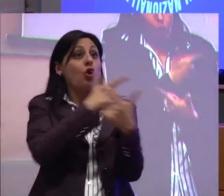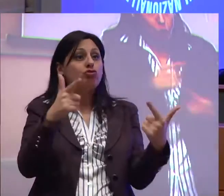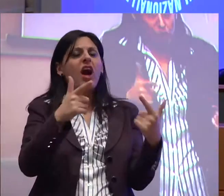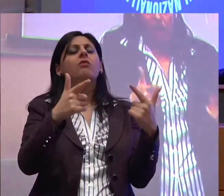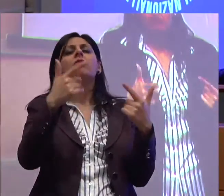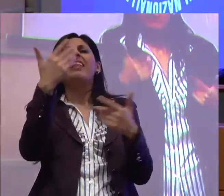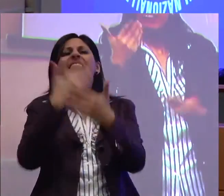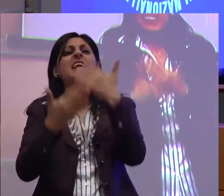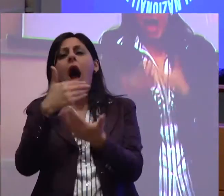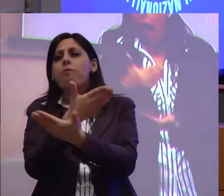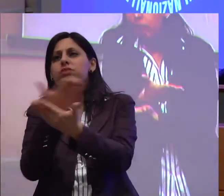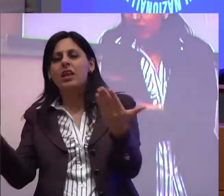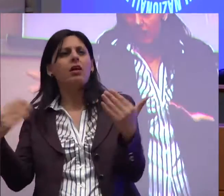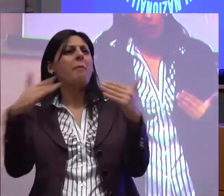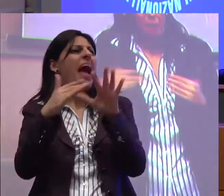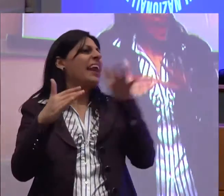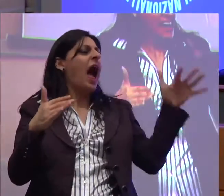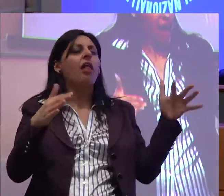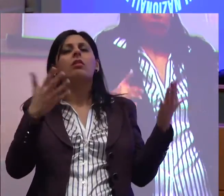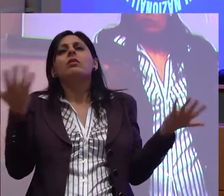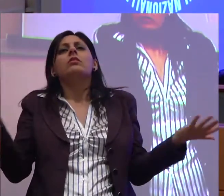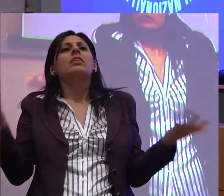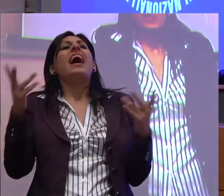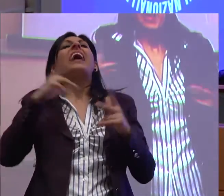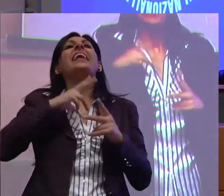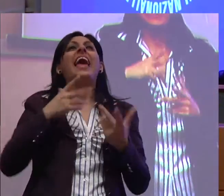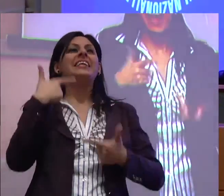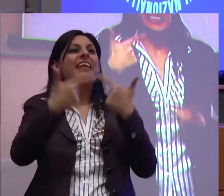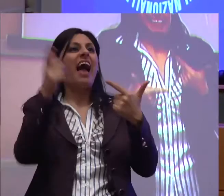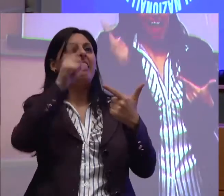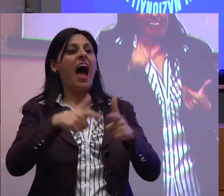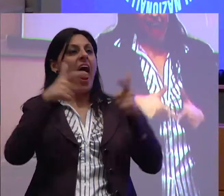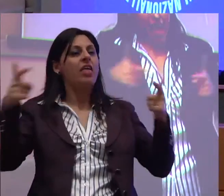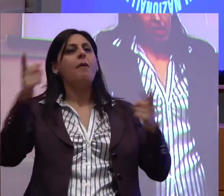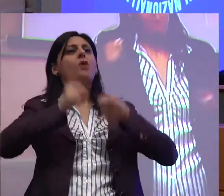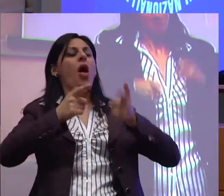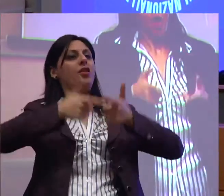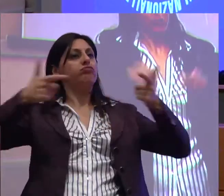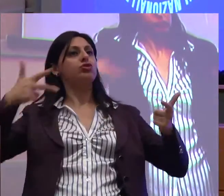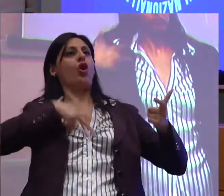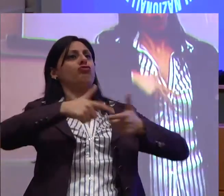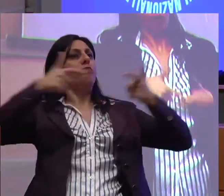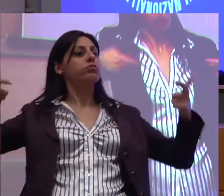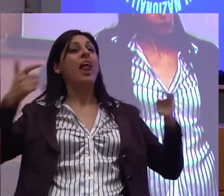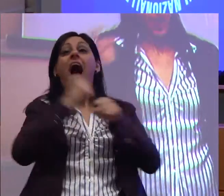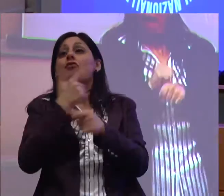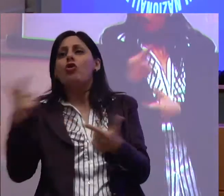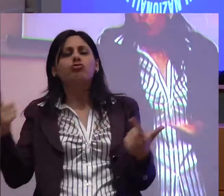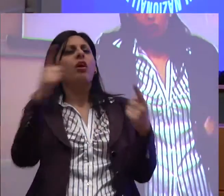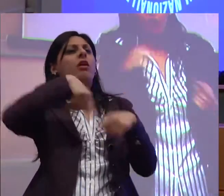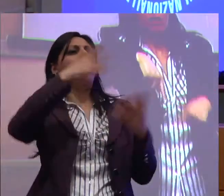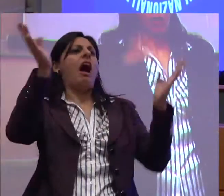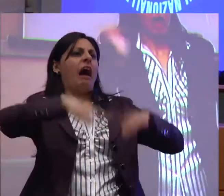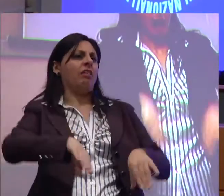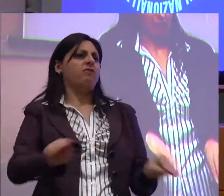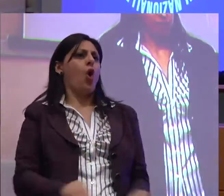ogni altra persona in questo Paese non può contribuire alla ricchezza politica, sociale, culturale e materiale del